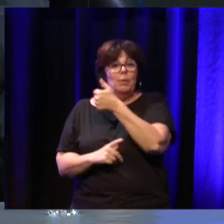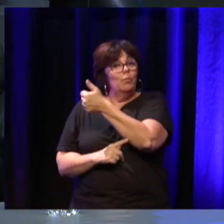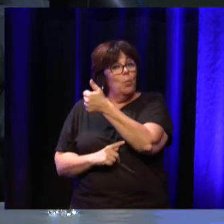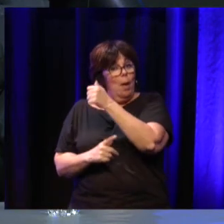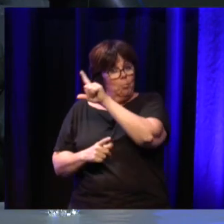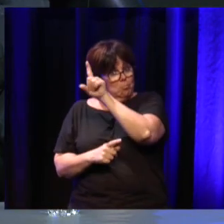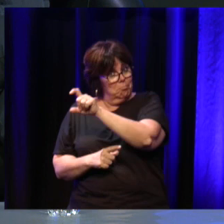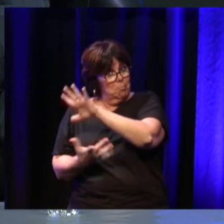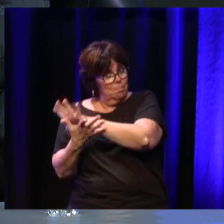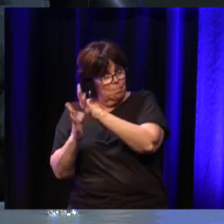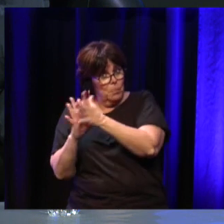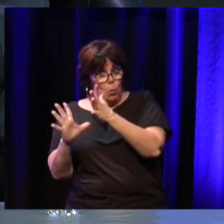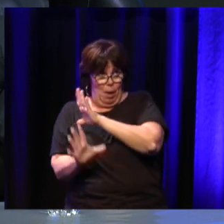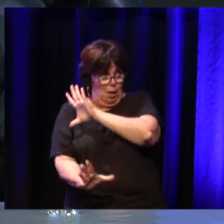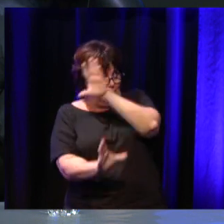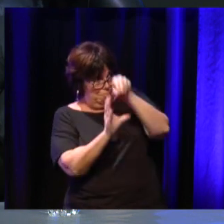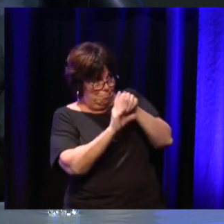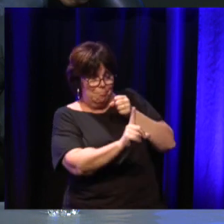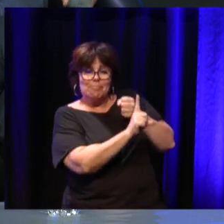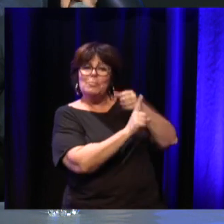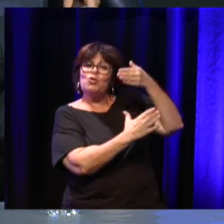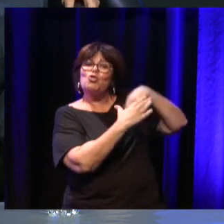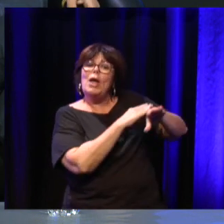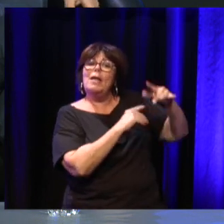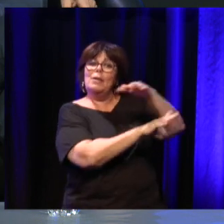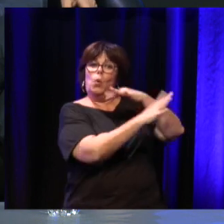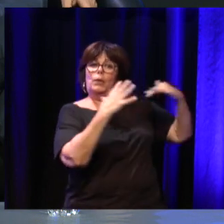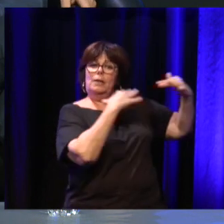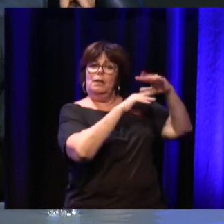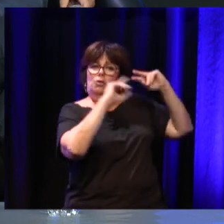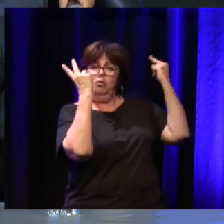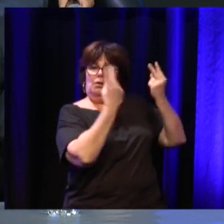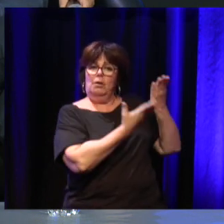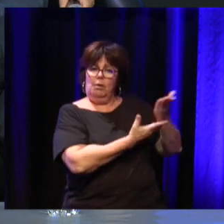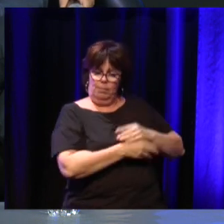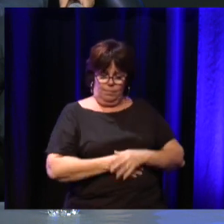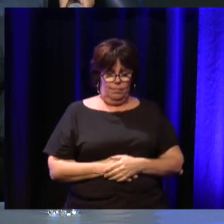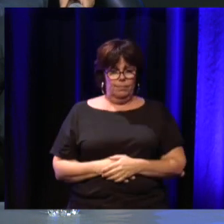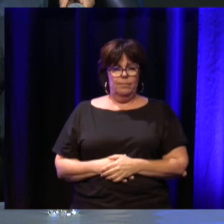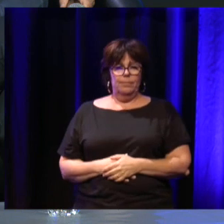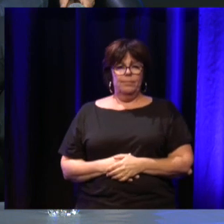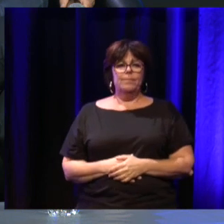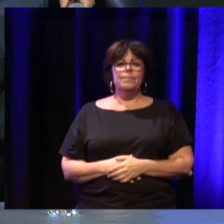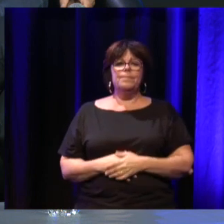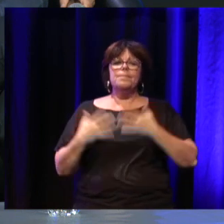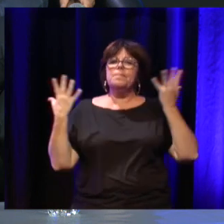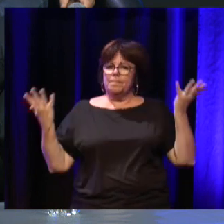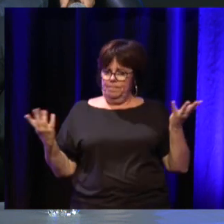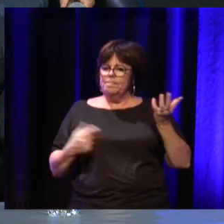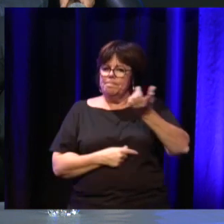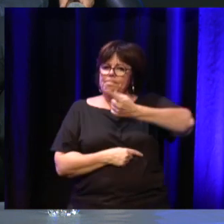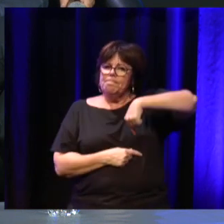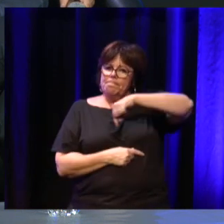ce sens-là ? Alors nous, en tant qu'association, évidemment, on œuvre déjà sur le premier cercle et le cercle des